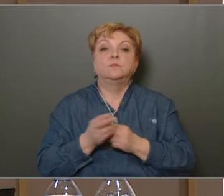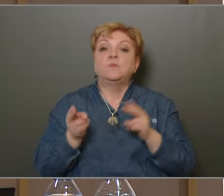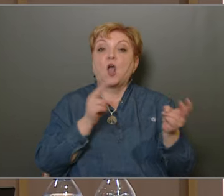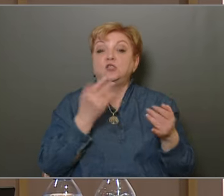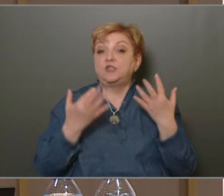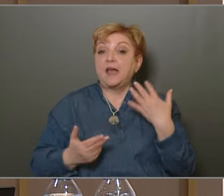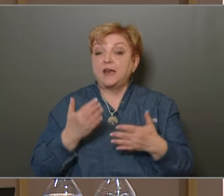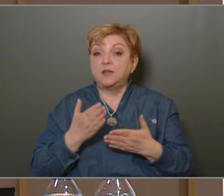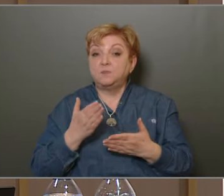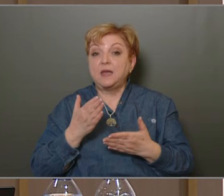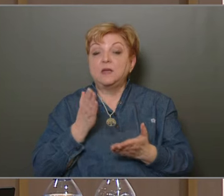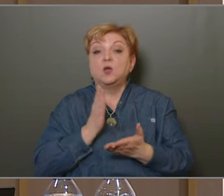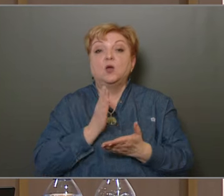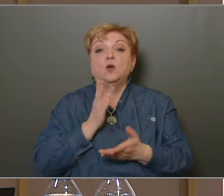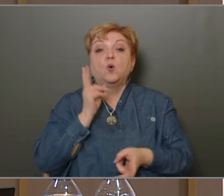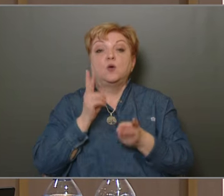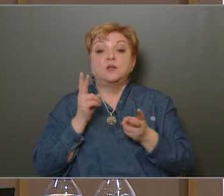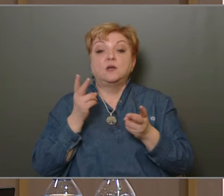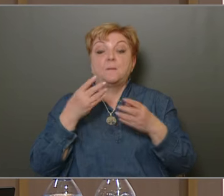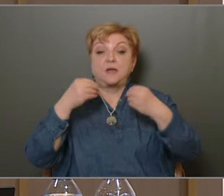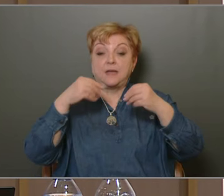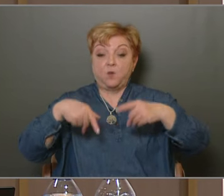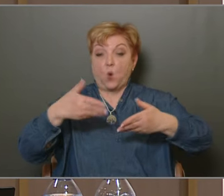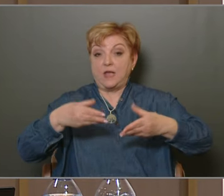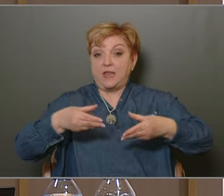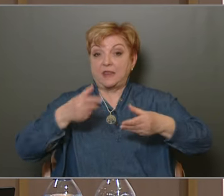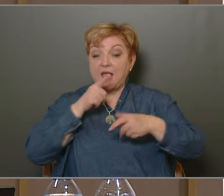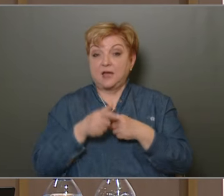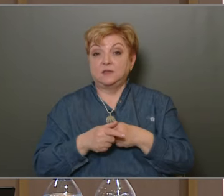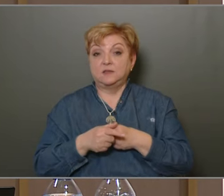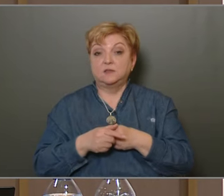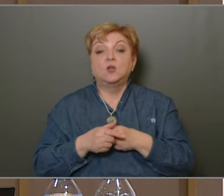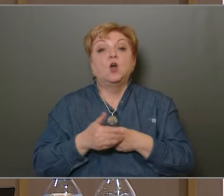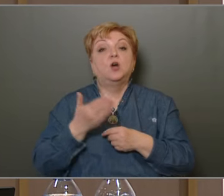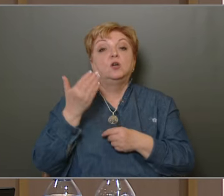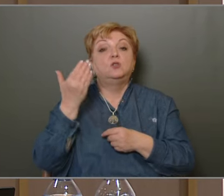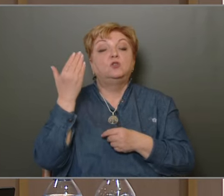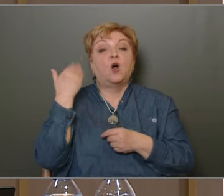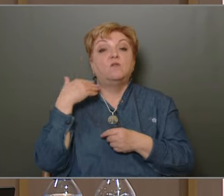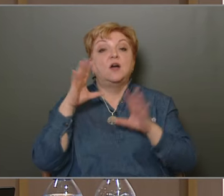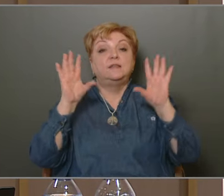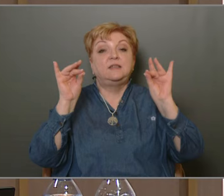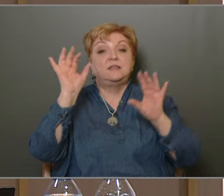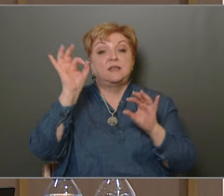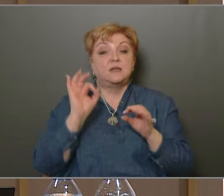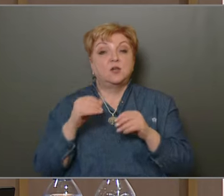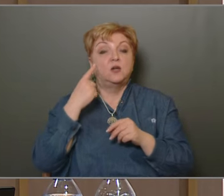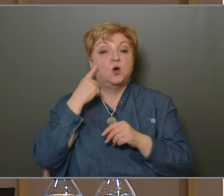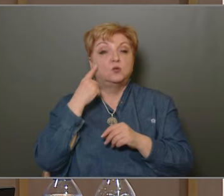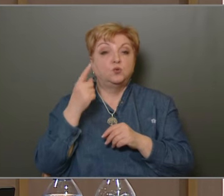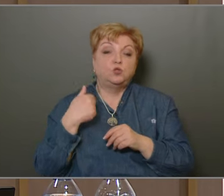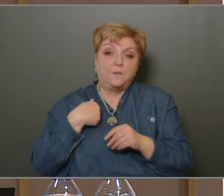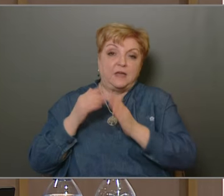Az is egy eredmény már, hogy itt lehet ez a beszámoló. A konkrét eredményet több mint 10 százalékkal tudtuk emelni, vagy tudták emelni az FKF-a,